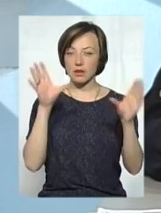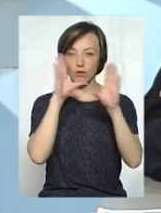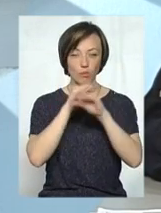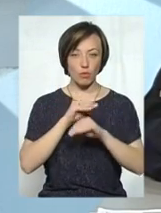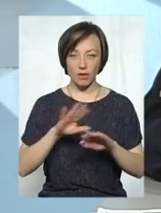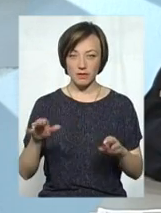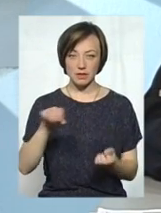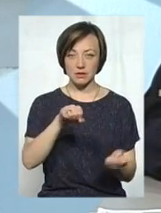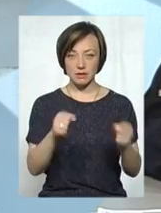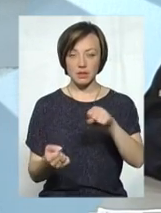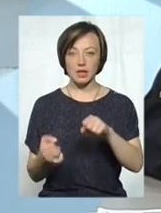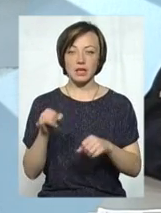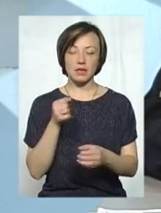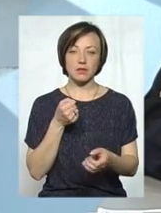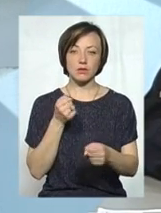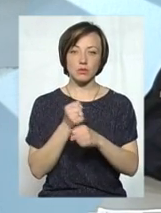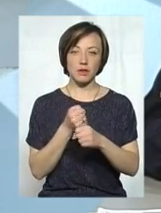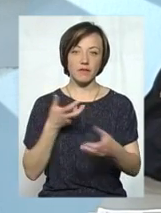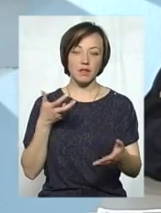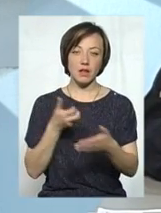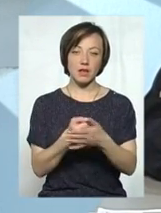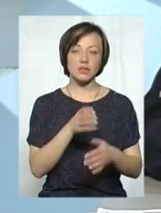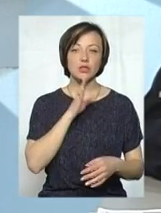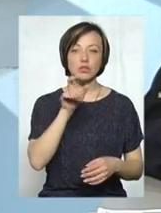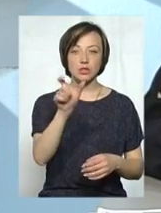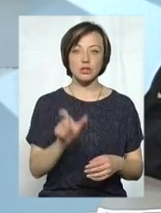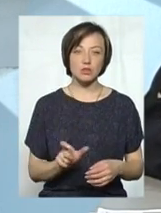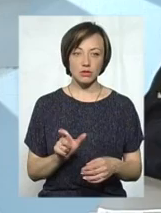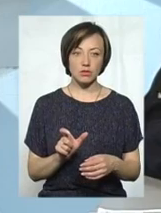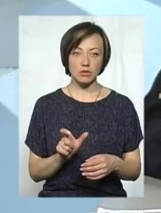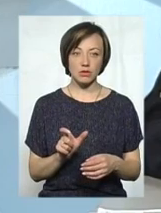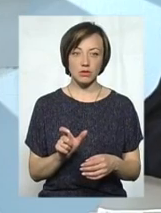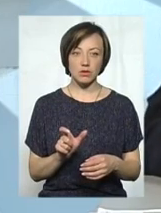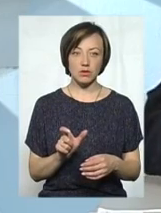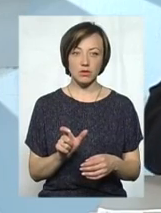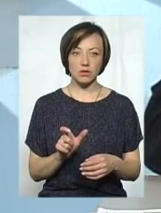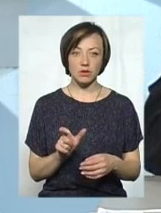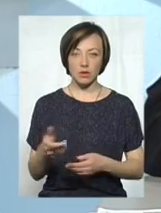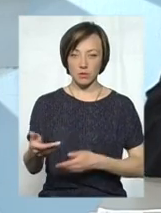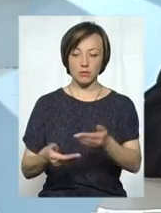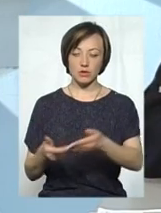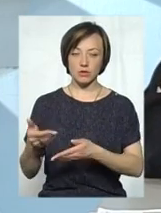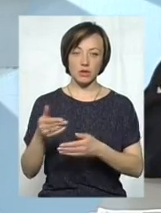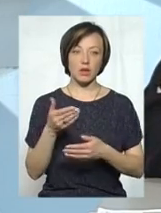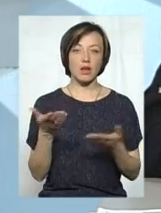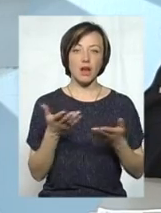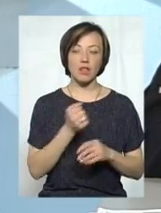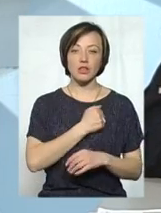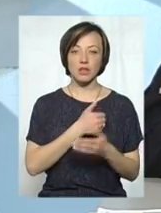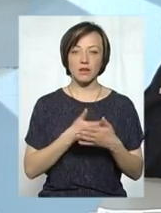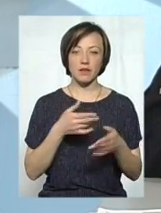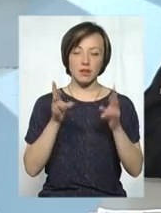з керуванням і зіснив наїзд на жінку, яка рухалась по путному напрямку, яка, на жаль, від